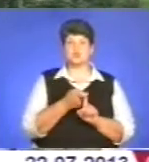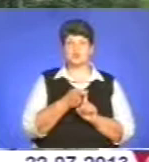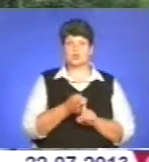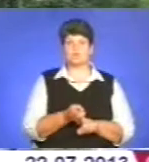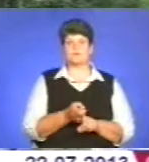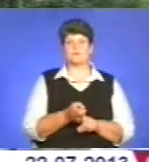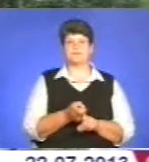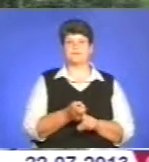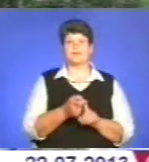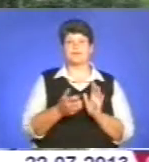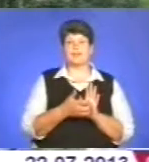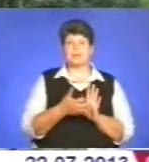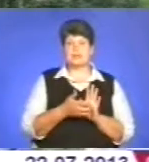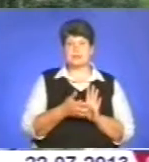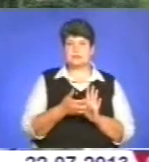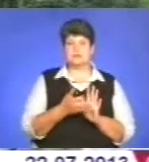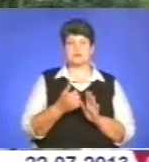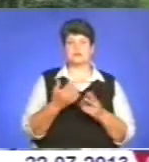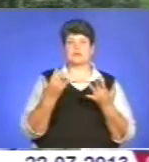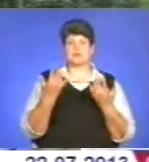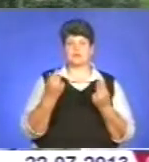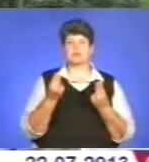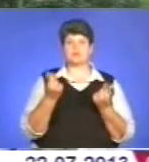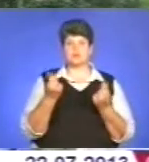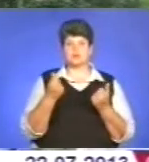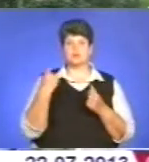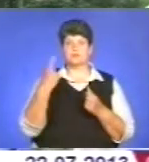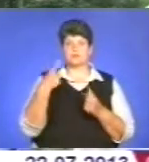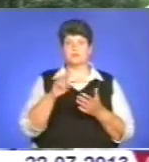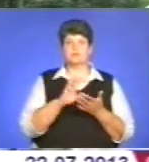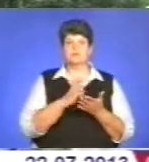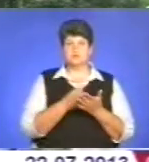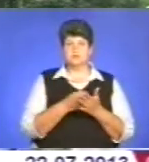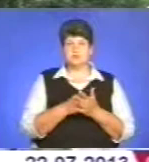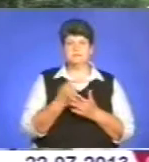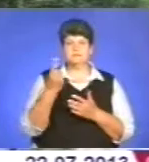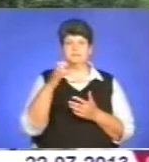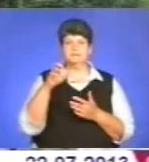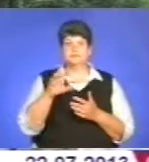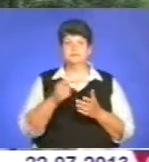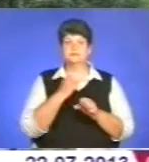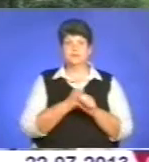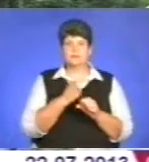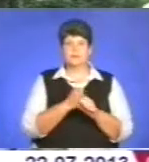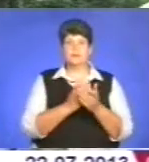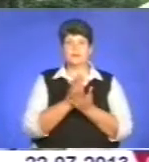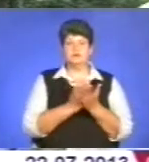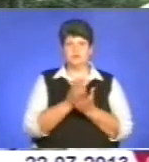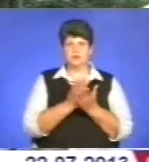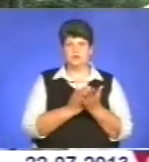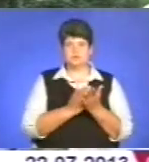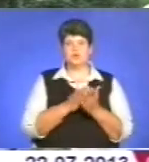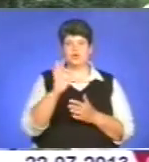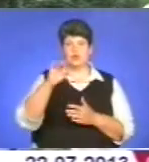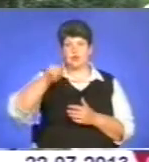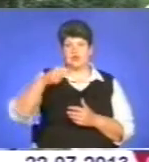недостатньою кількістю коштів в обласному бюджеті, з 1 січня люди працюють в службі на 0